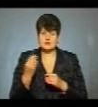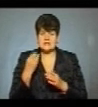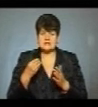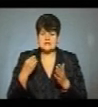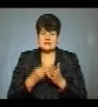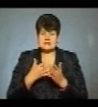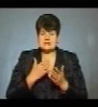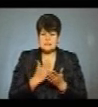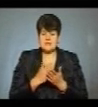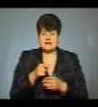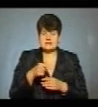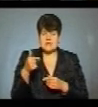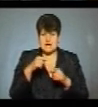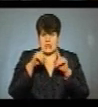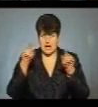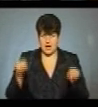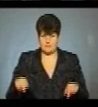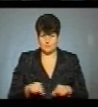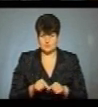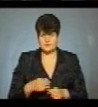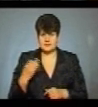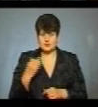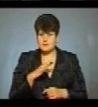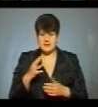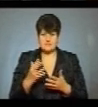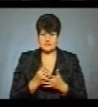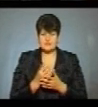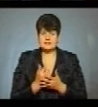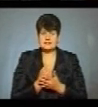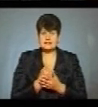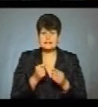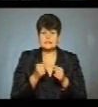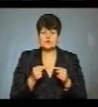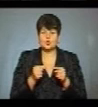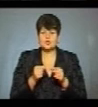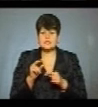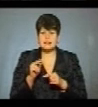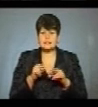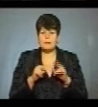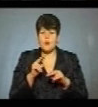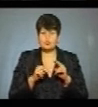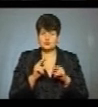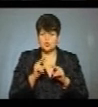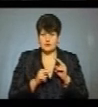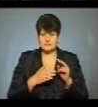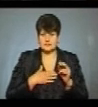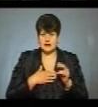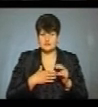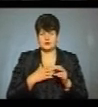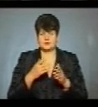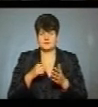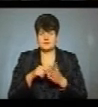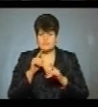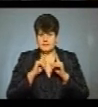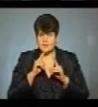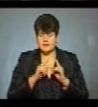цінність має знайдена грамота. Історикам не вдавалося знайти, точні дати побудови нашого майстрату, її